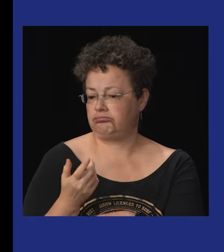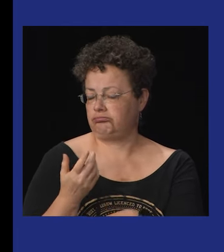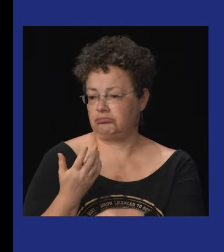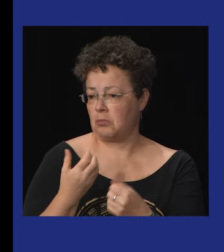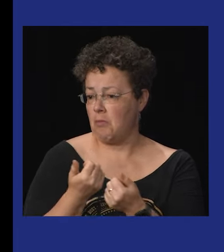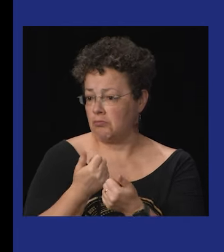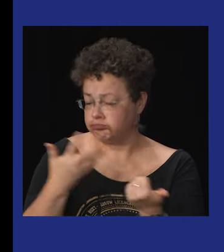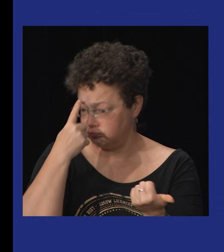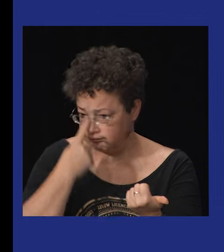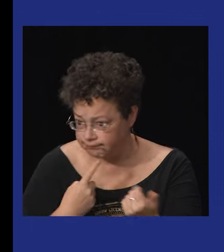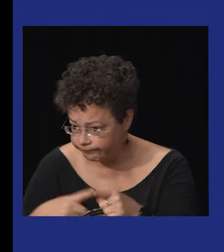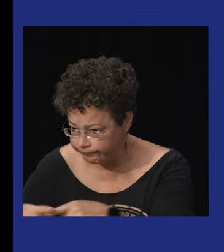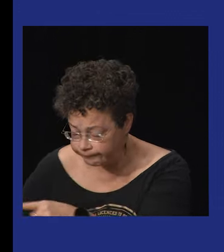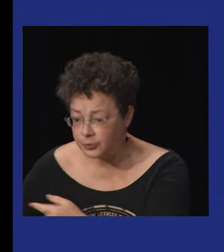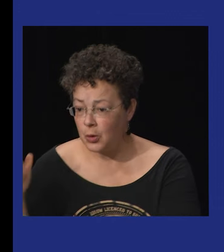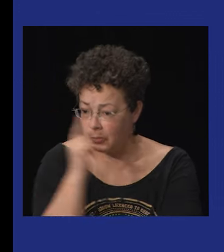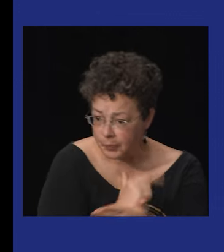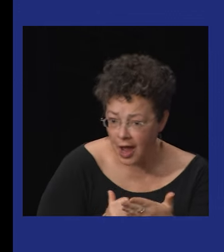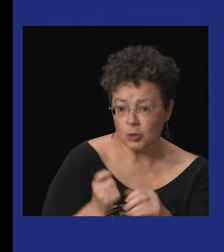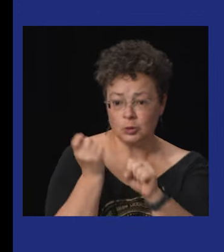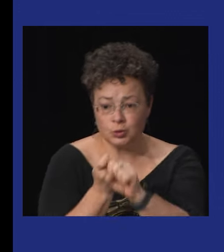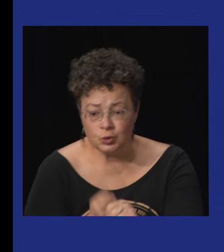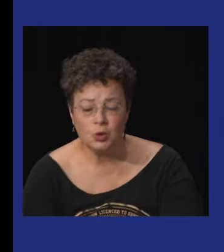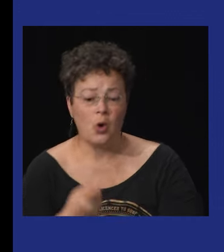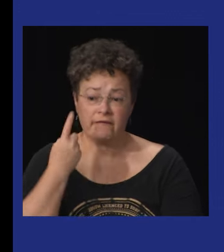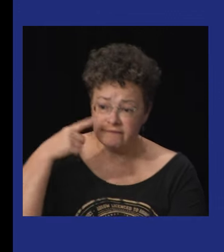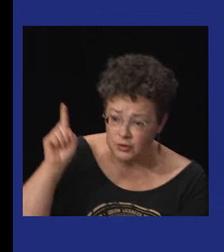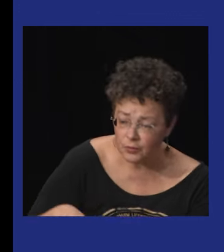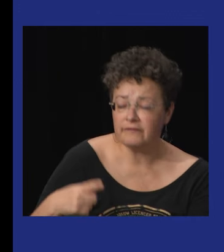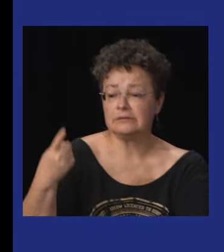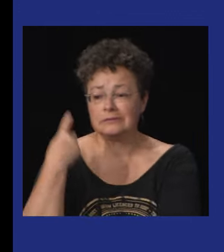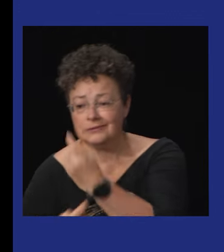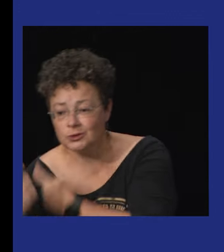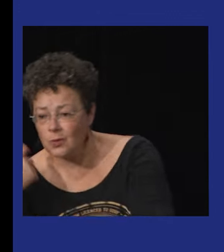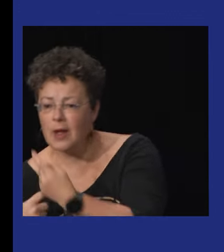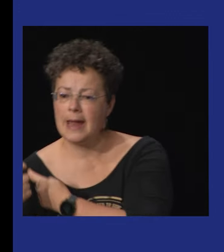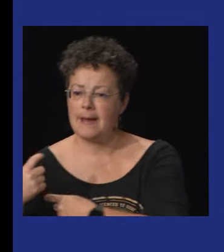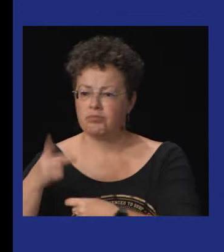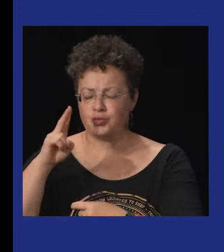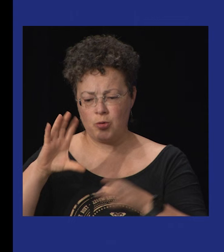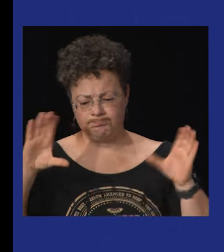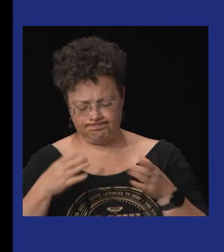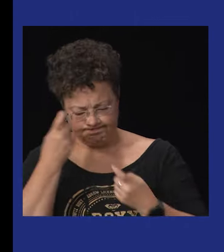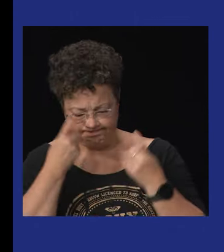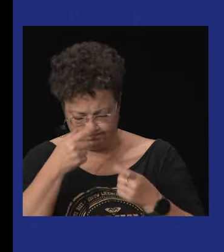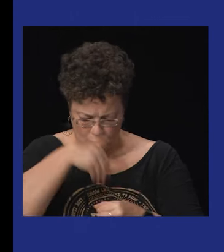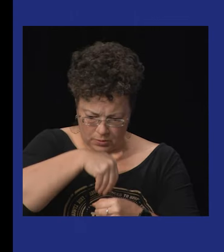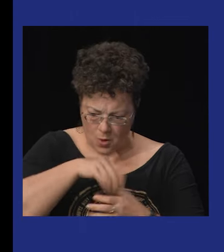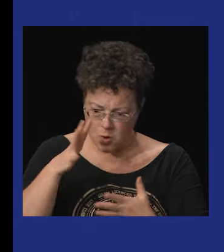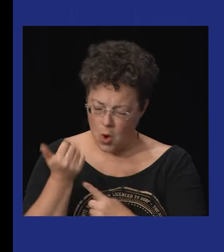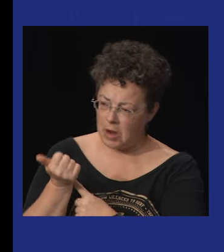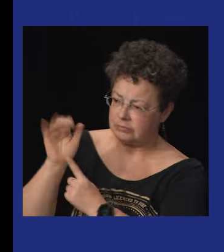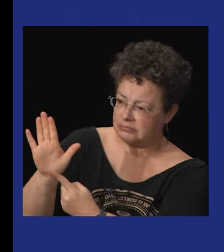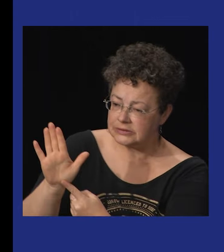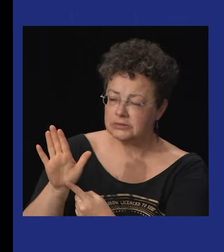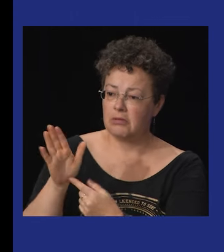de Jack Baird qui est décédé il y quelques années différents profils des sculpteurs des philosophes des historiens et qui ont